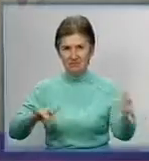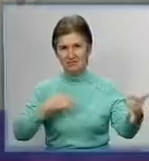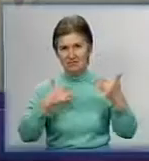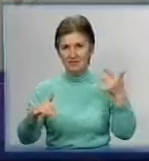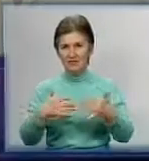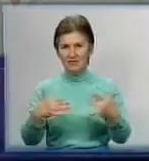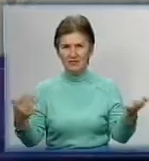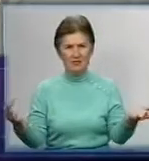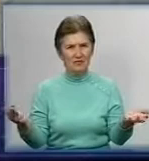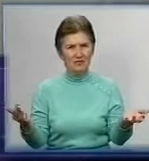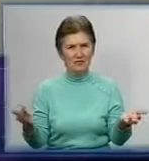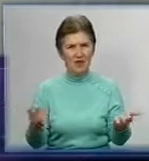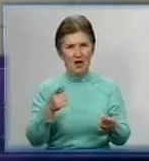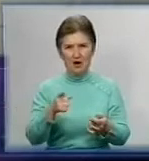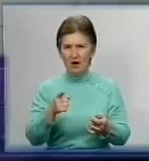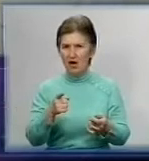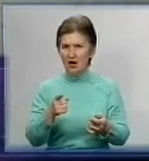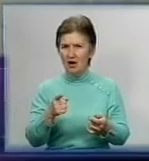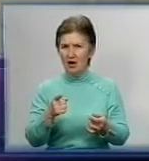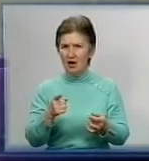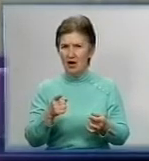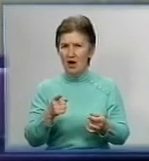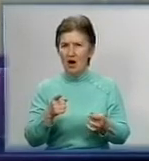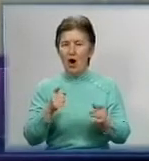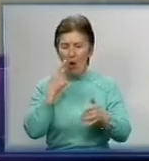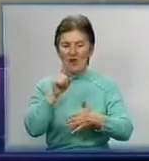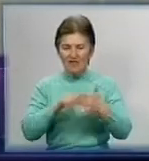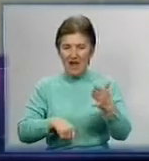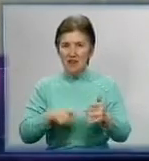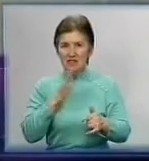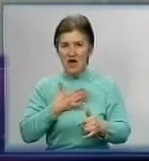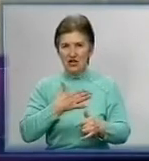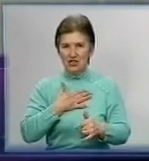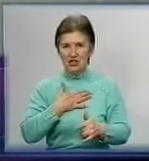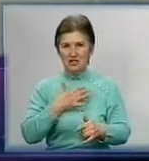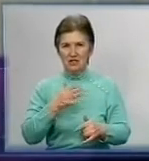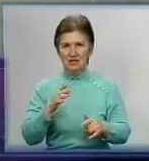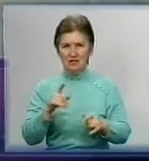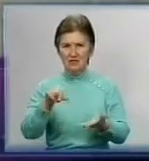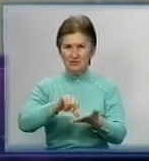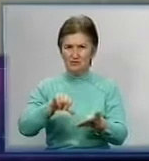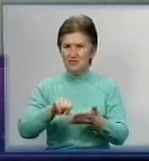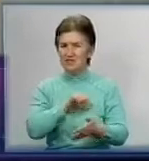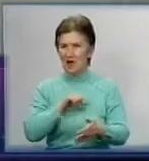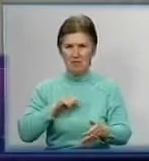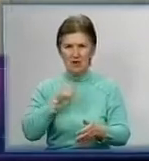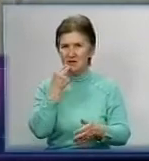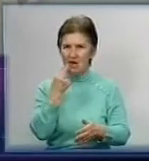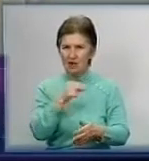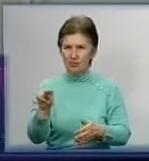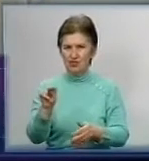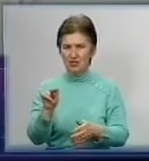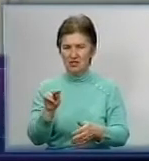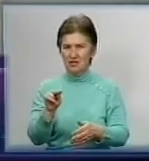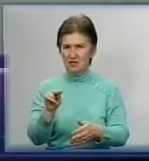цьому день оправдав наше життя, наше представлення, що тут може бути в найкращих своїх проявленнях.